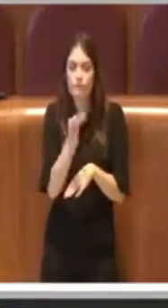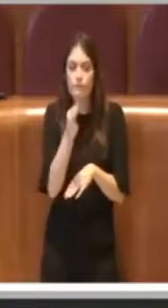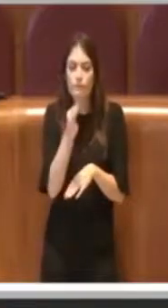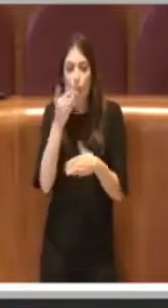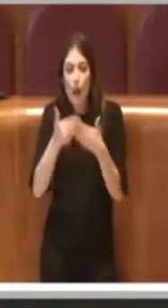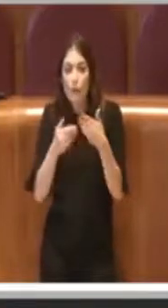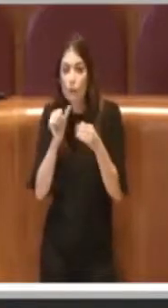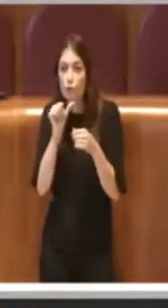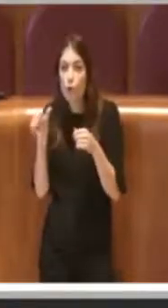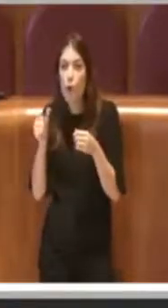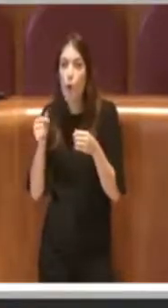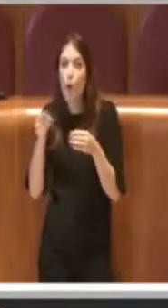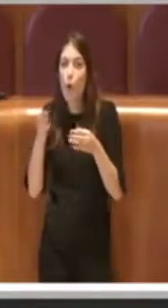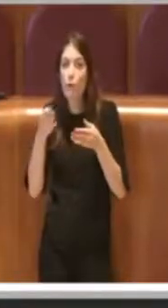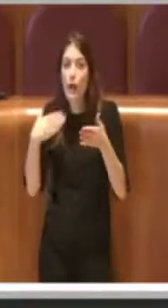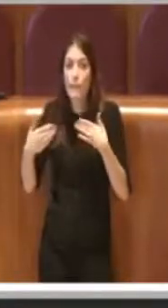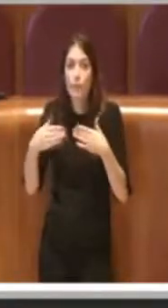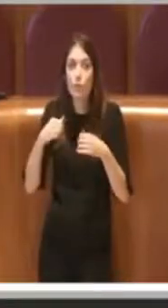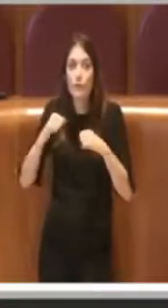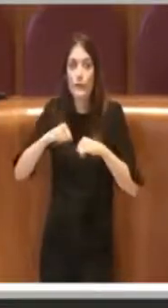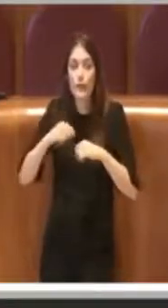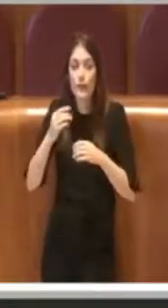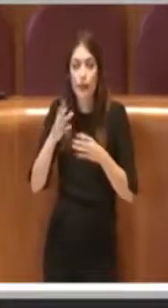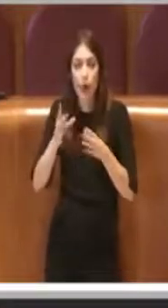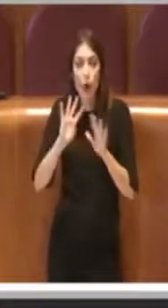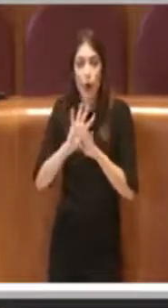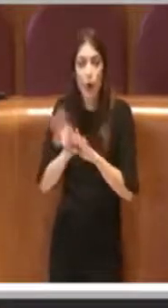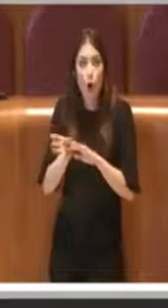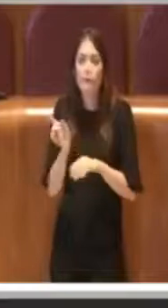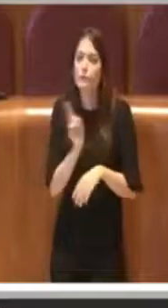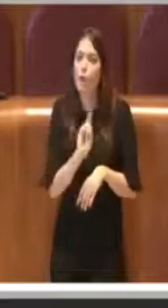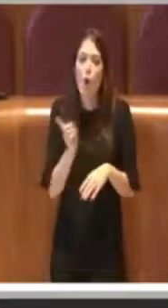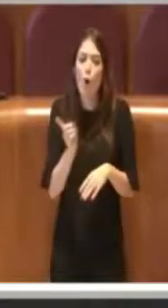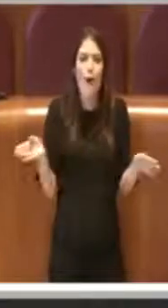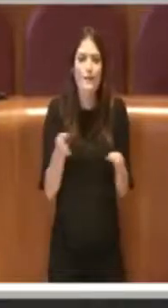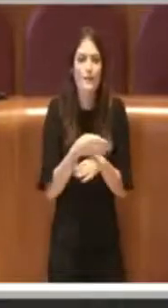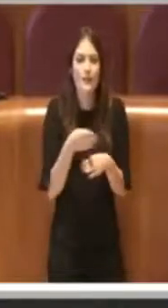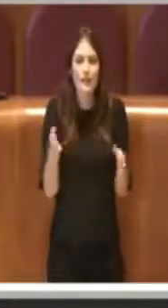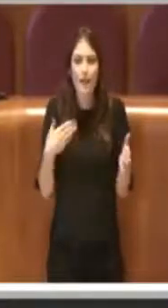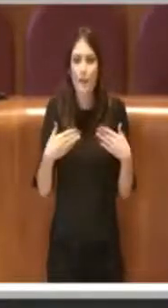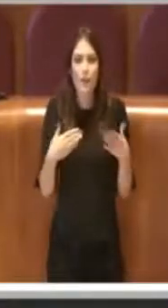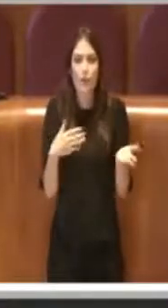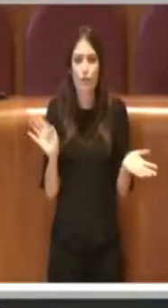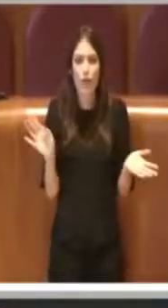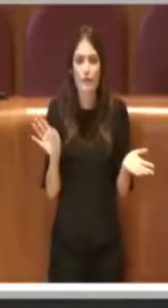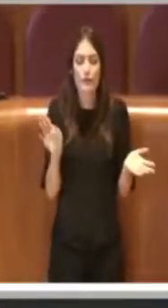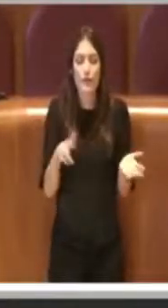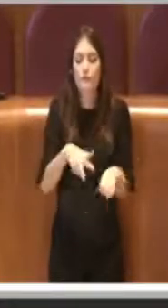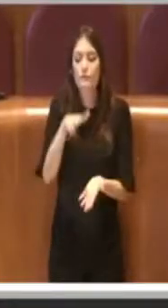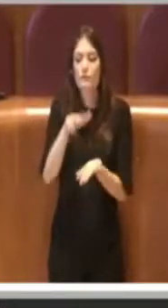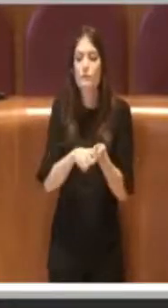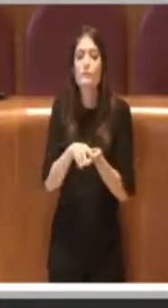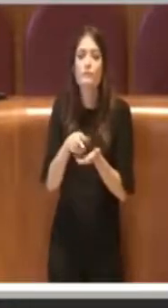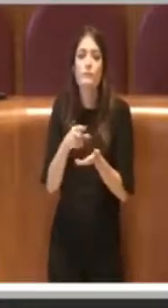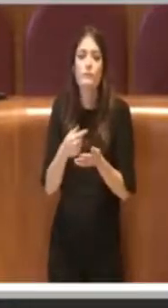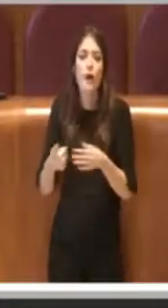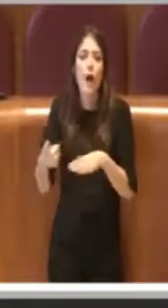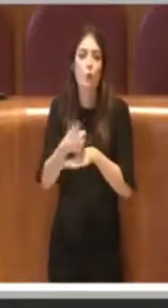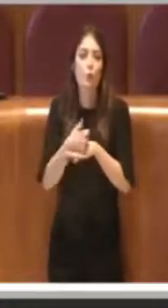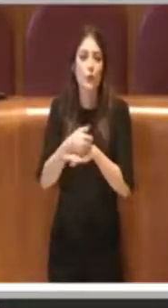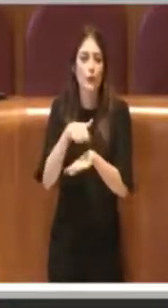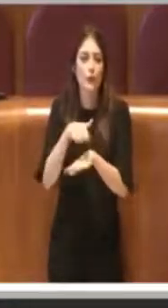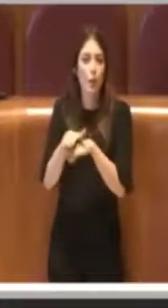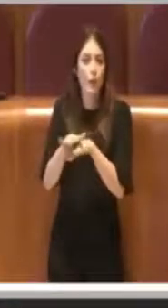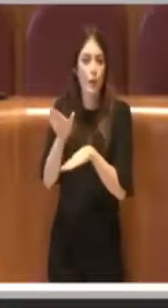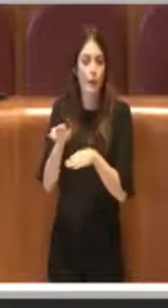sanitaria, ma che fosse valido in tutti i casi di emergenza, eventualmente dichiarata dalle autorità competenti. Noi abbiamo proposto